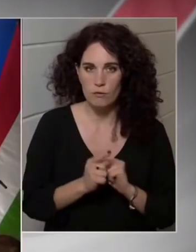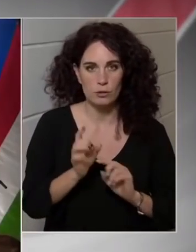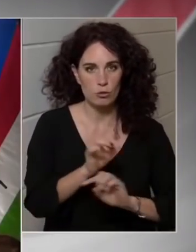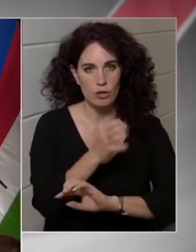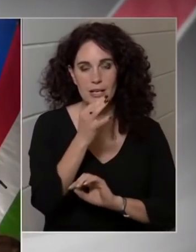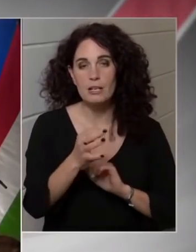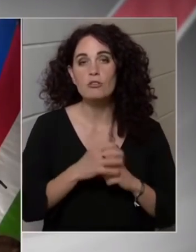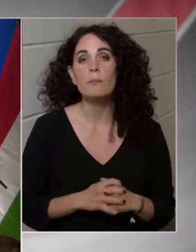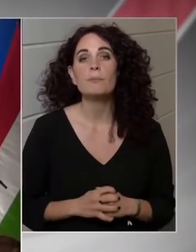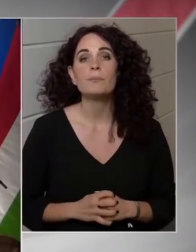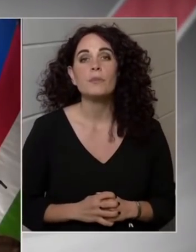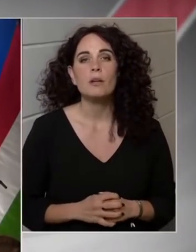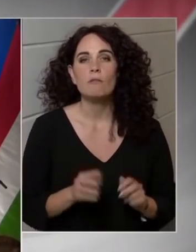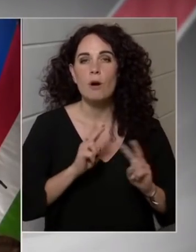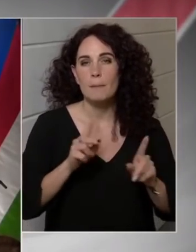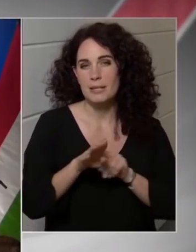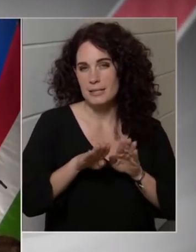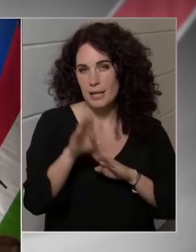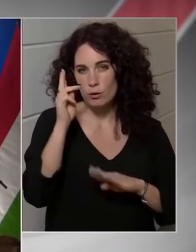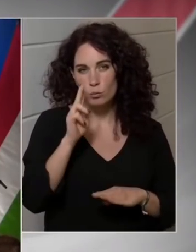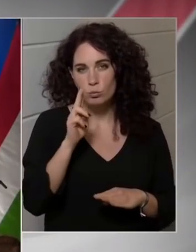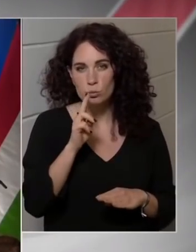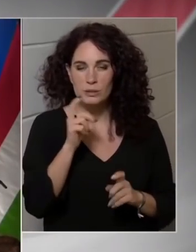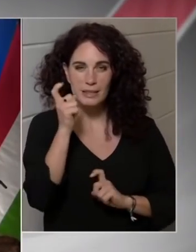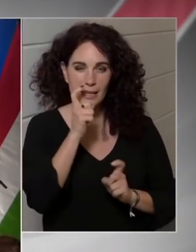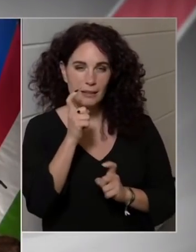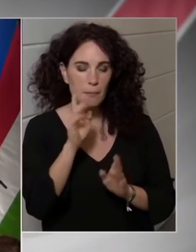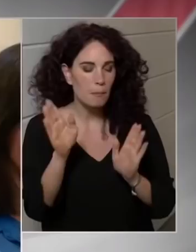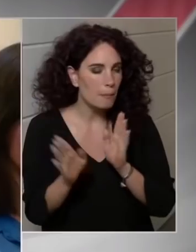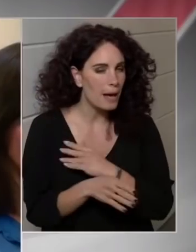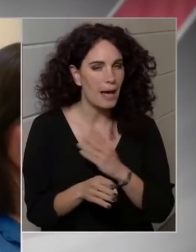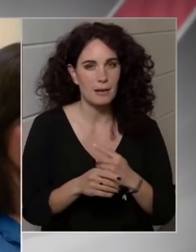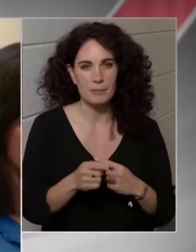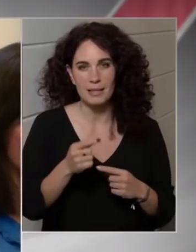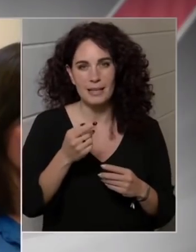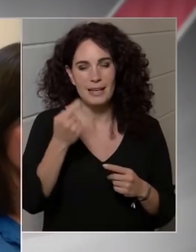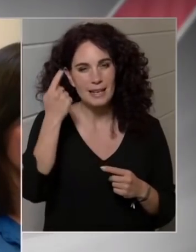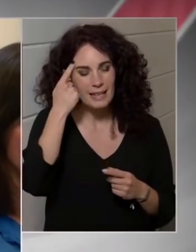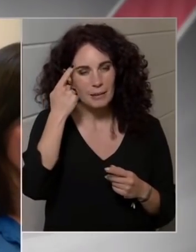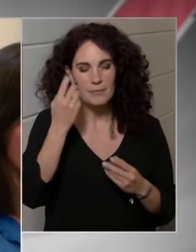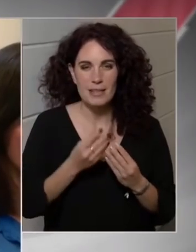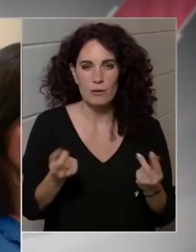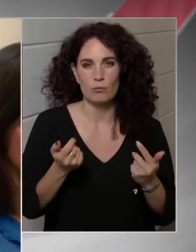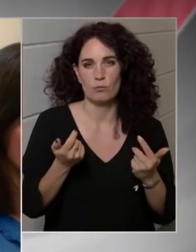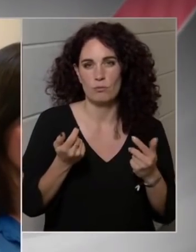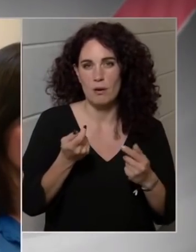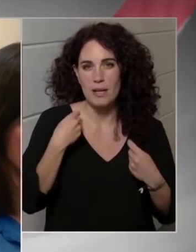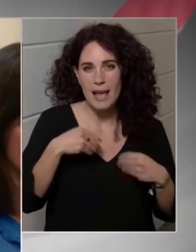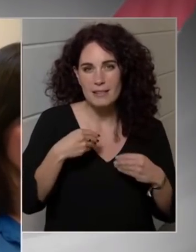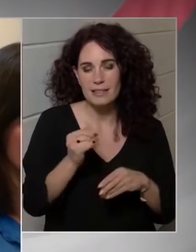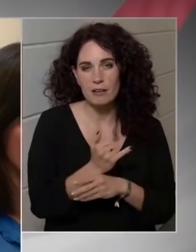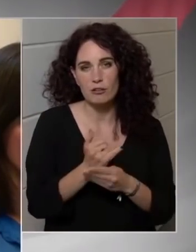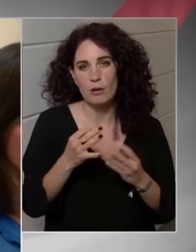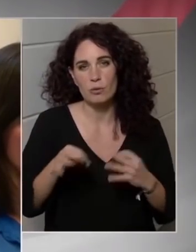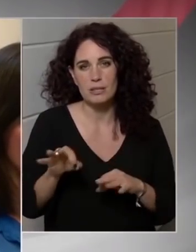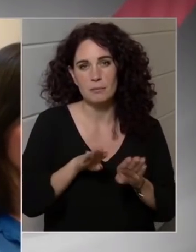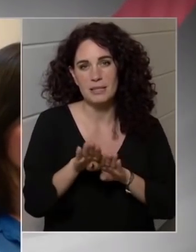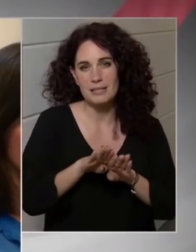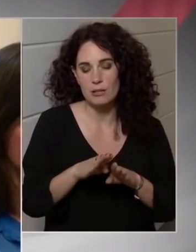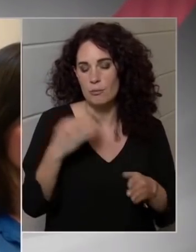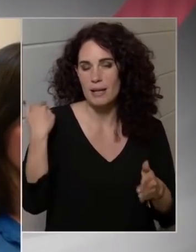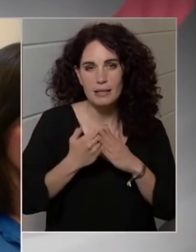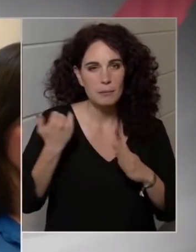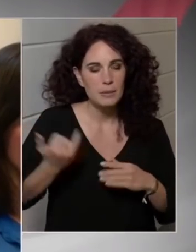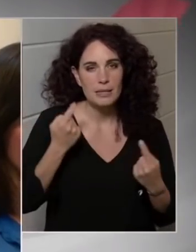hogy van-e miniszter úr szerint arra bármilyen épeszű magyarázat, hogy az igazsági minisztérium eddig mindig közölte a